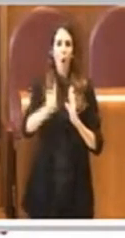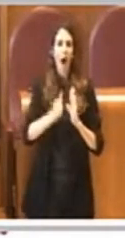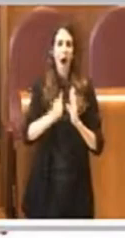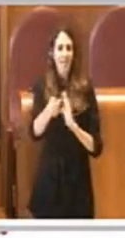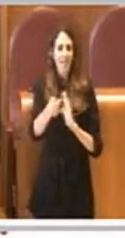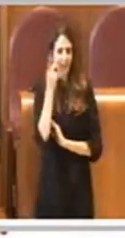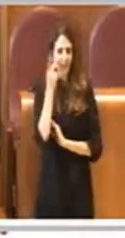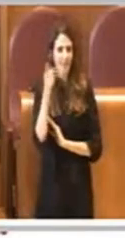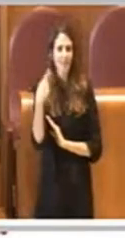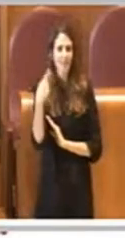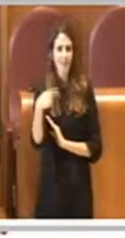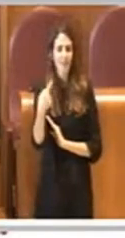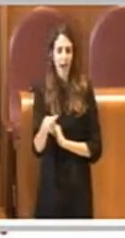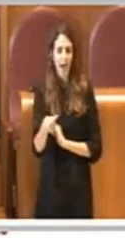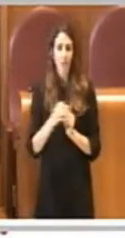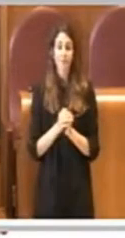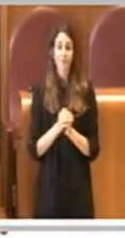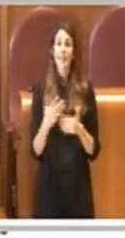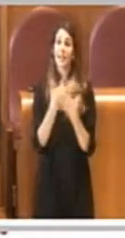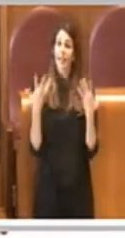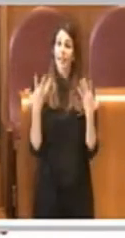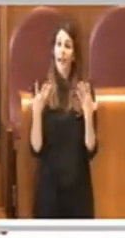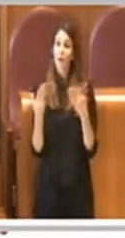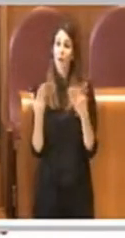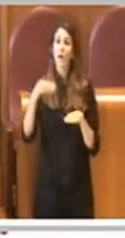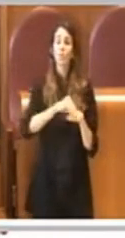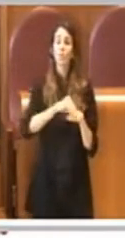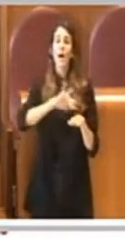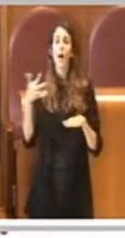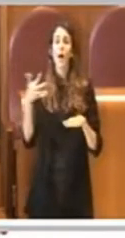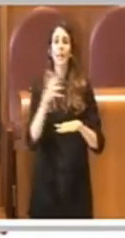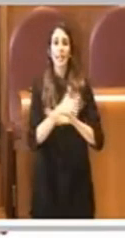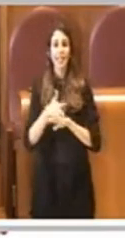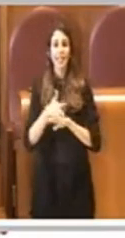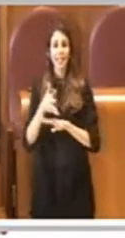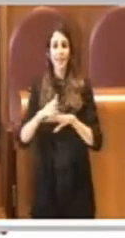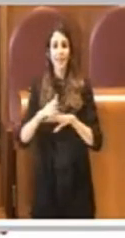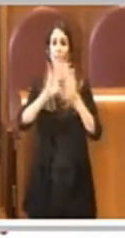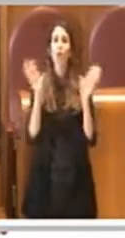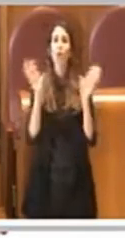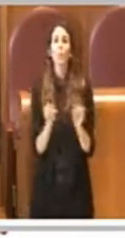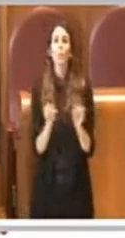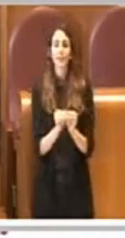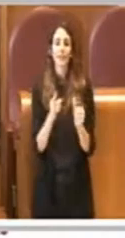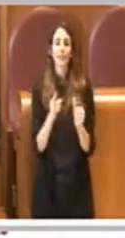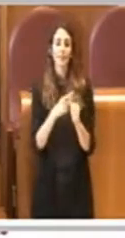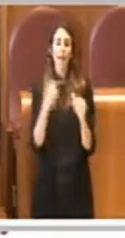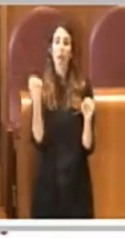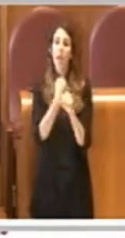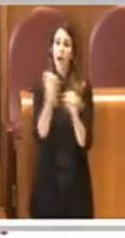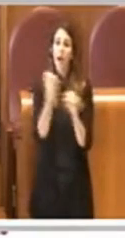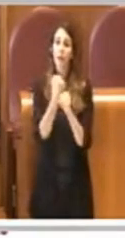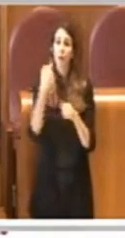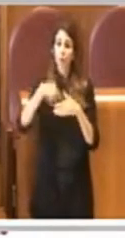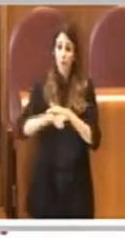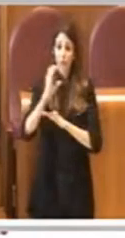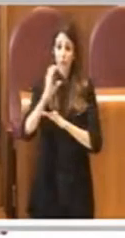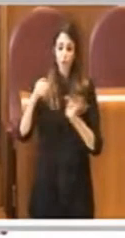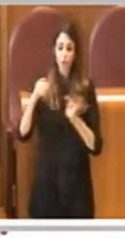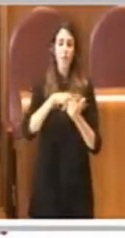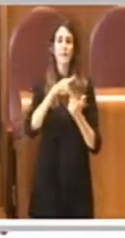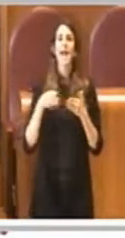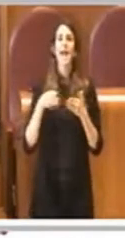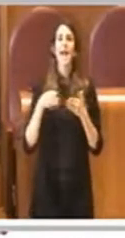integrando anche con altri interventi che riguardano il sistema complessivo del trasporto pubblico, con i lavori sulla metro C, preferenziali, riciclabili,